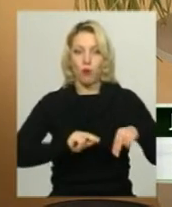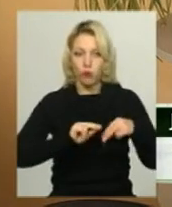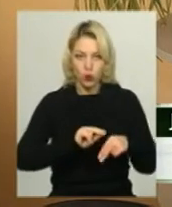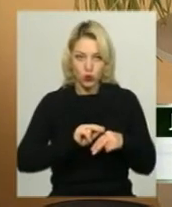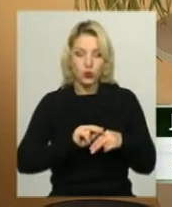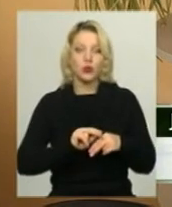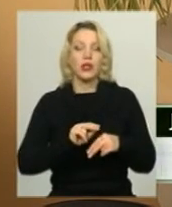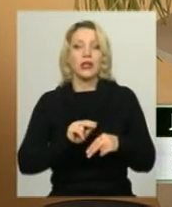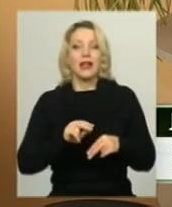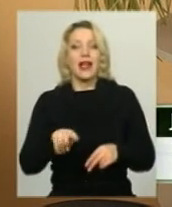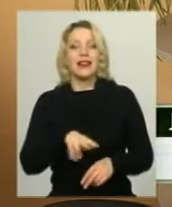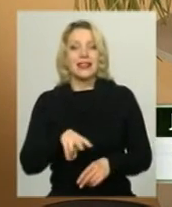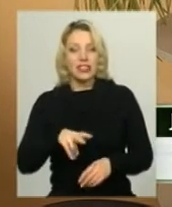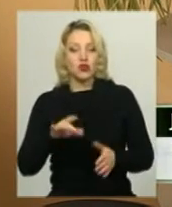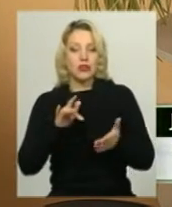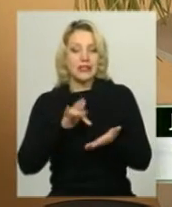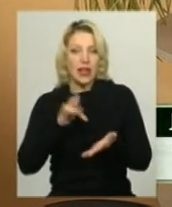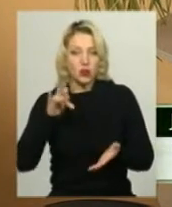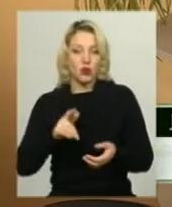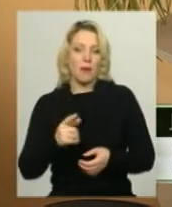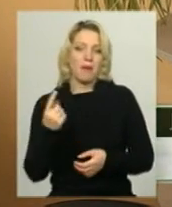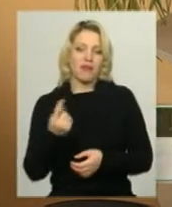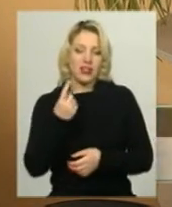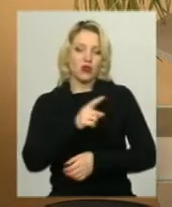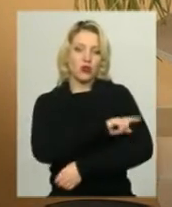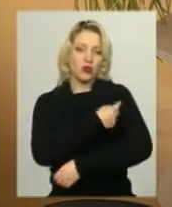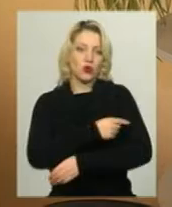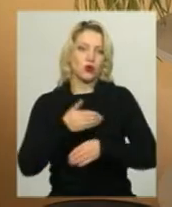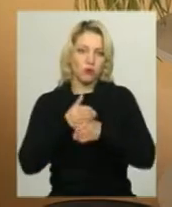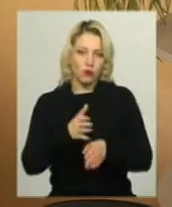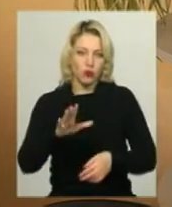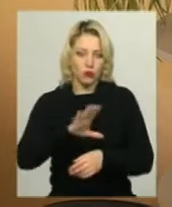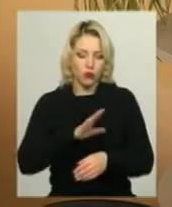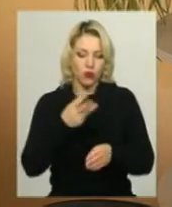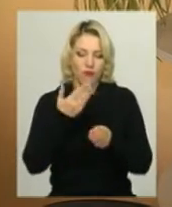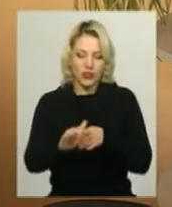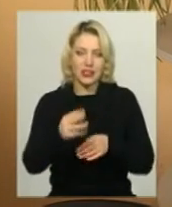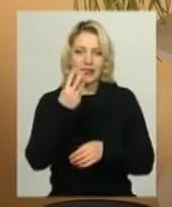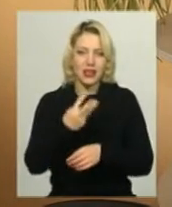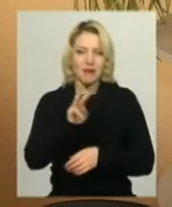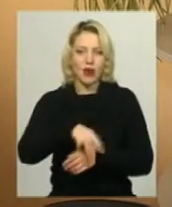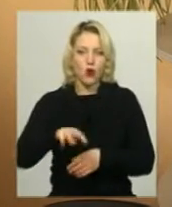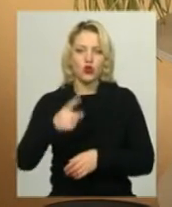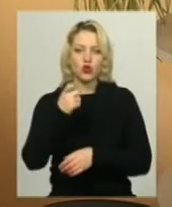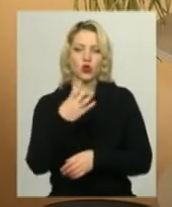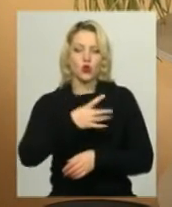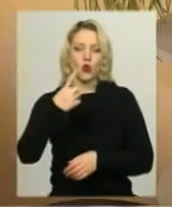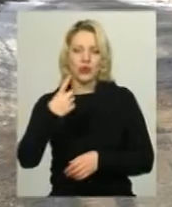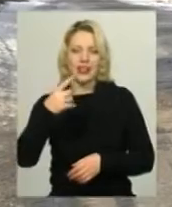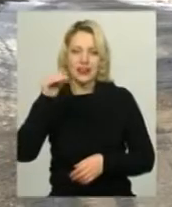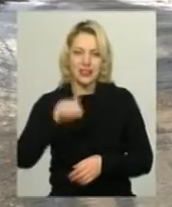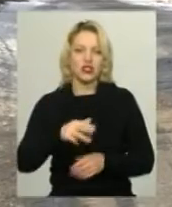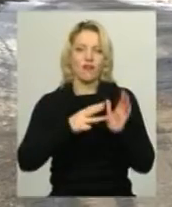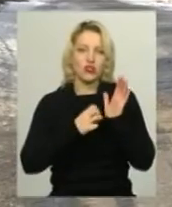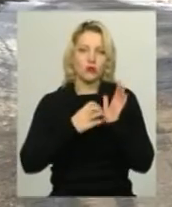Литичівського центру первинної медико-санітарної допомоги було виділено 3 мільйони 141 тисяча 800 гривень.